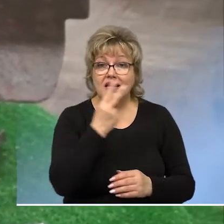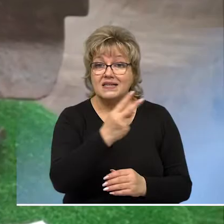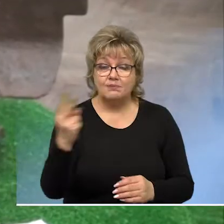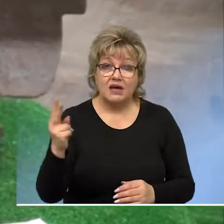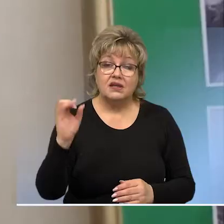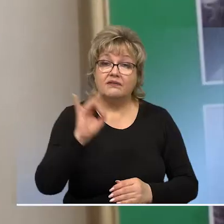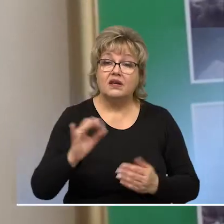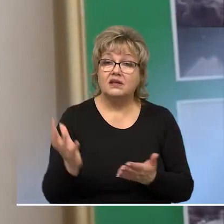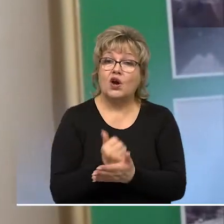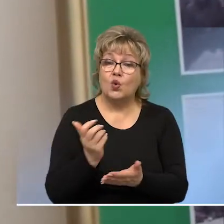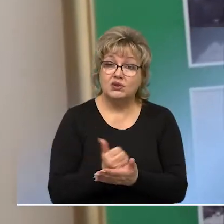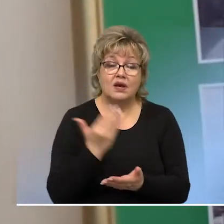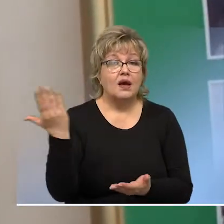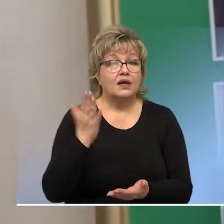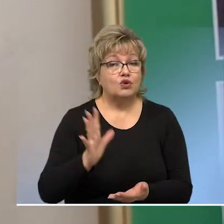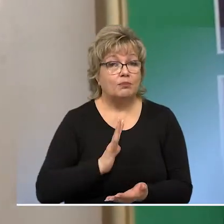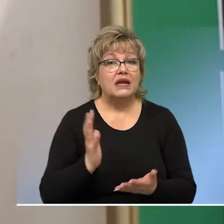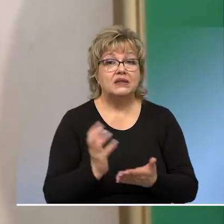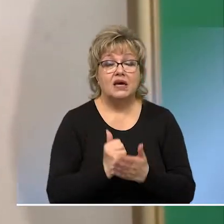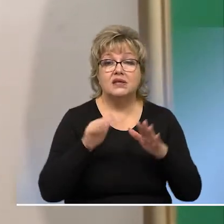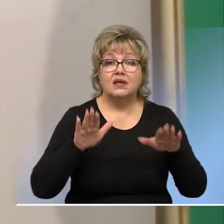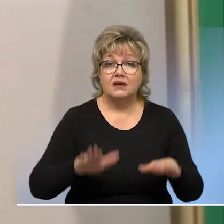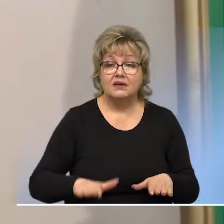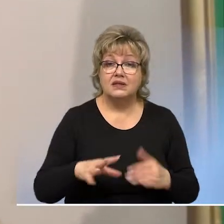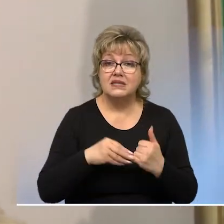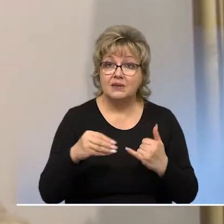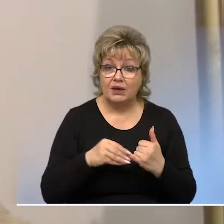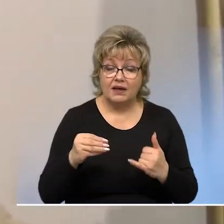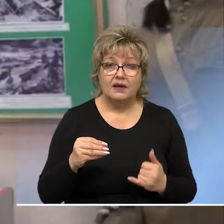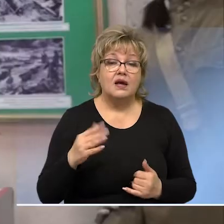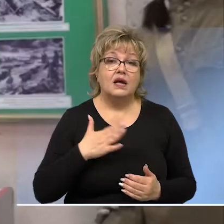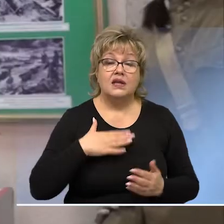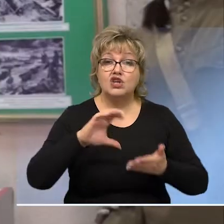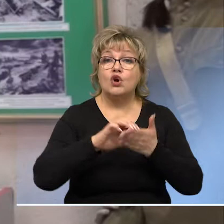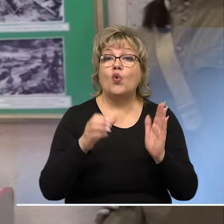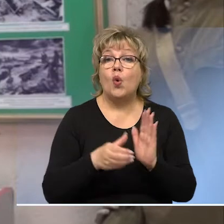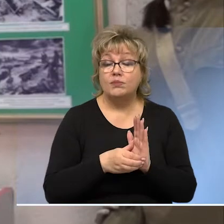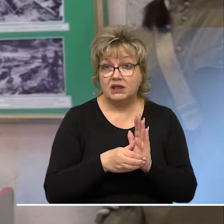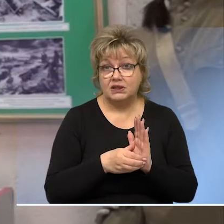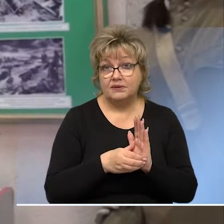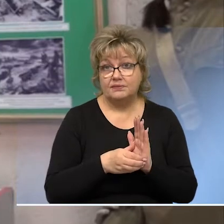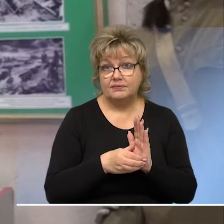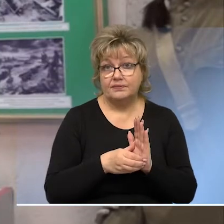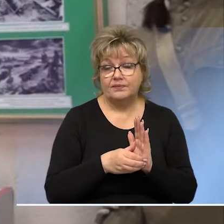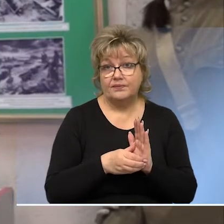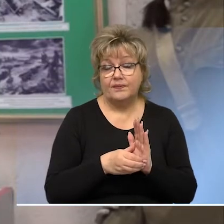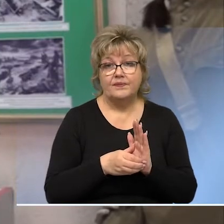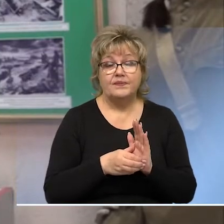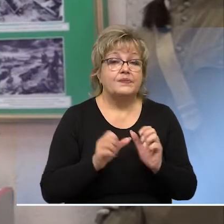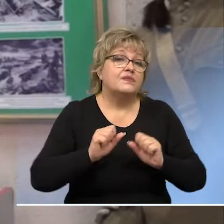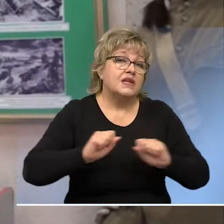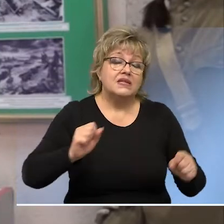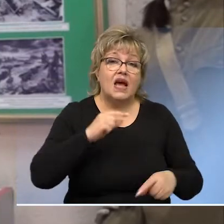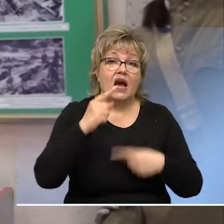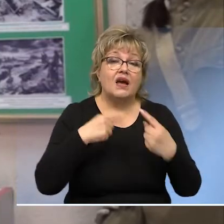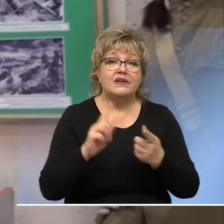рассматривая археологические находки, которые были найдены на Миусской земле. Наша комната, она, ну